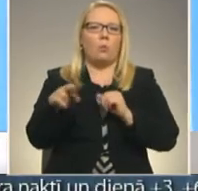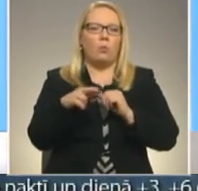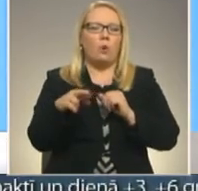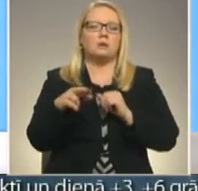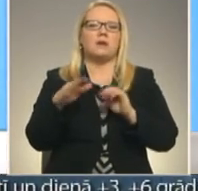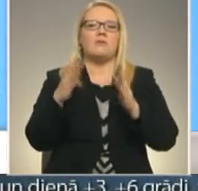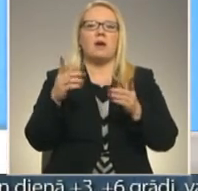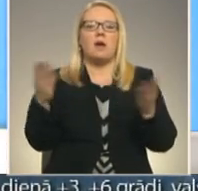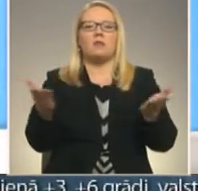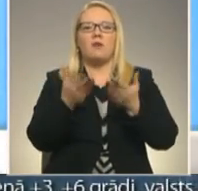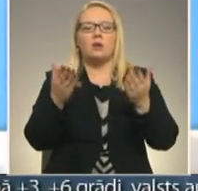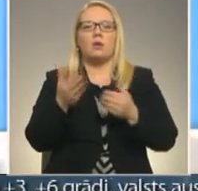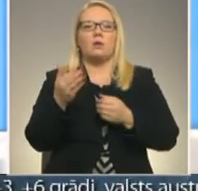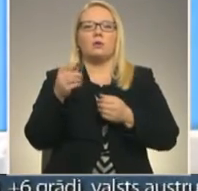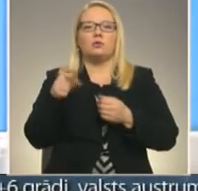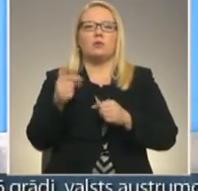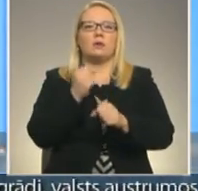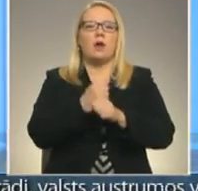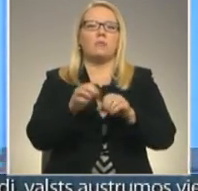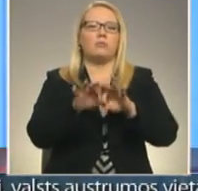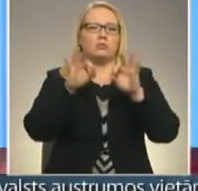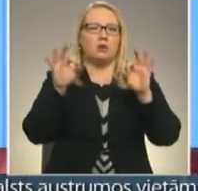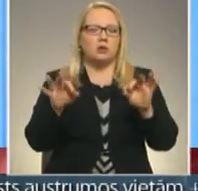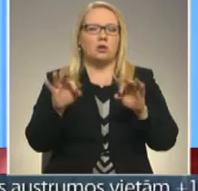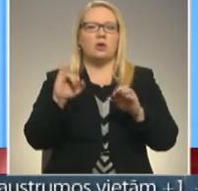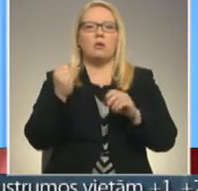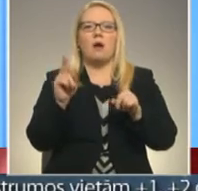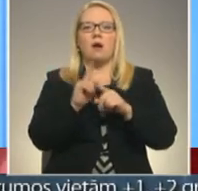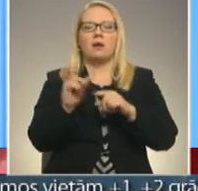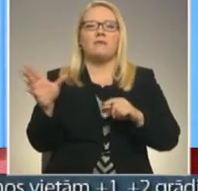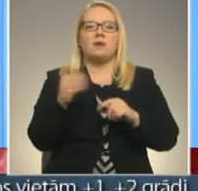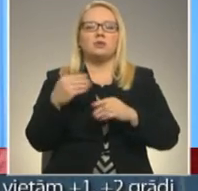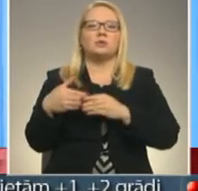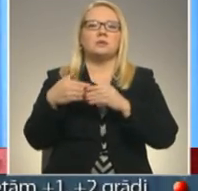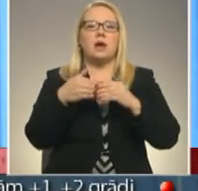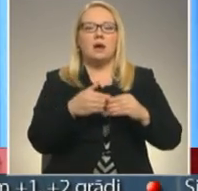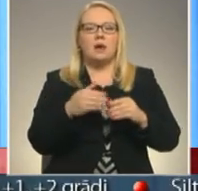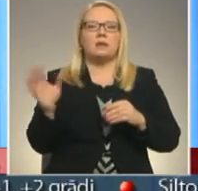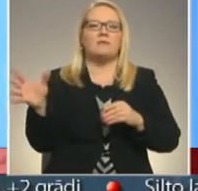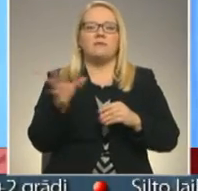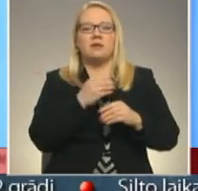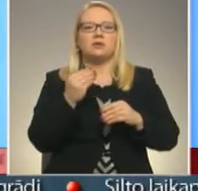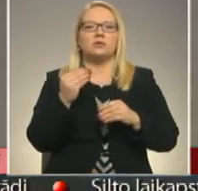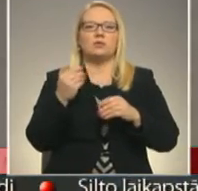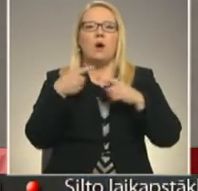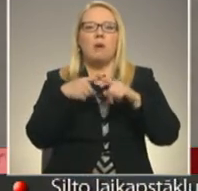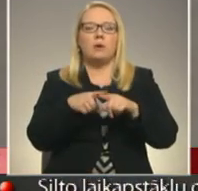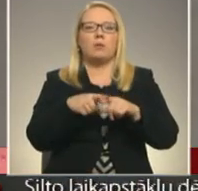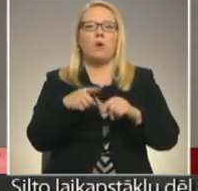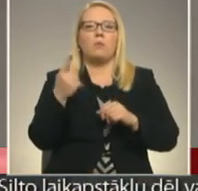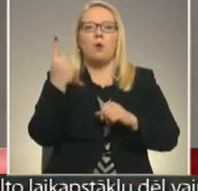lai atvieglotu viņiem šo darbu uzsākšanu, jo arī to visu sagādāt viņiem, visu šo aprīkojumu, ko prasa,